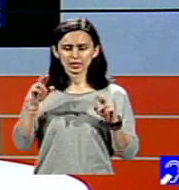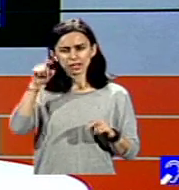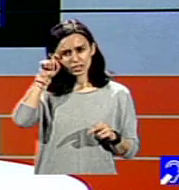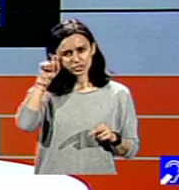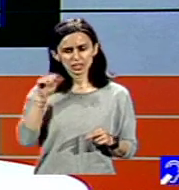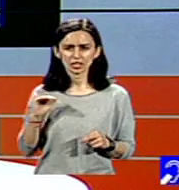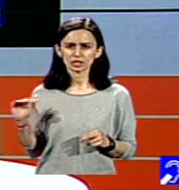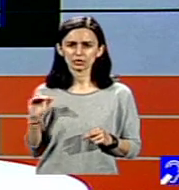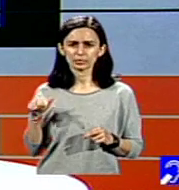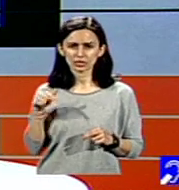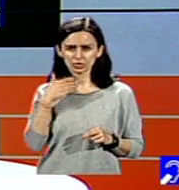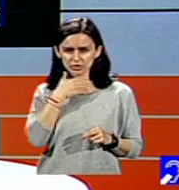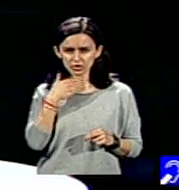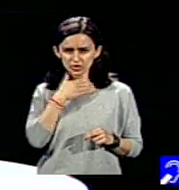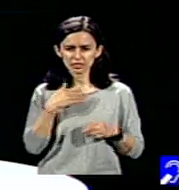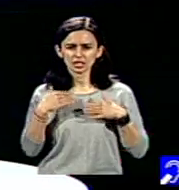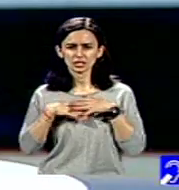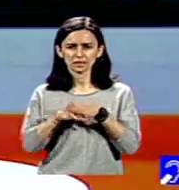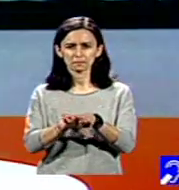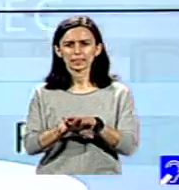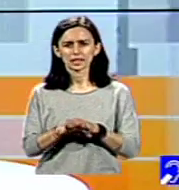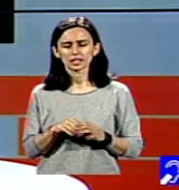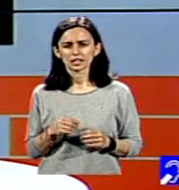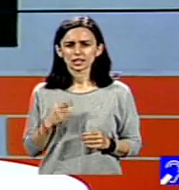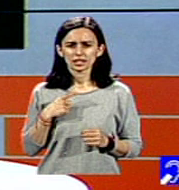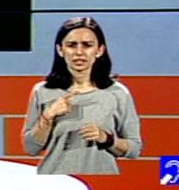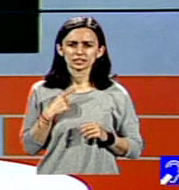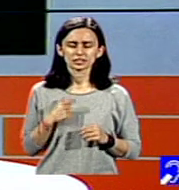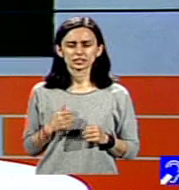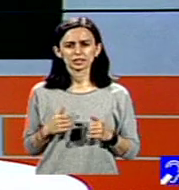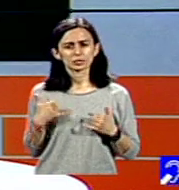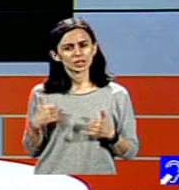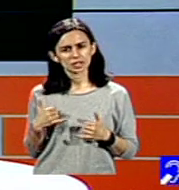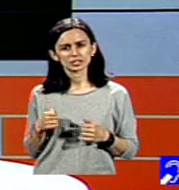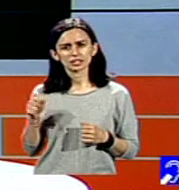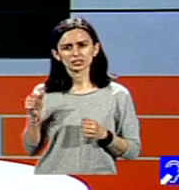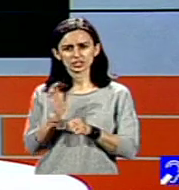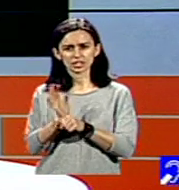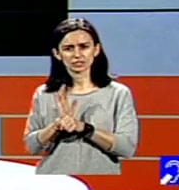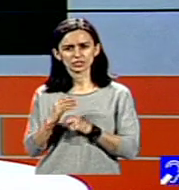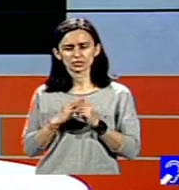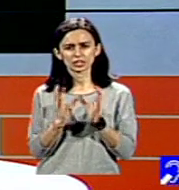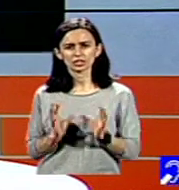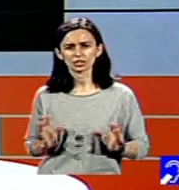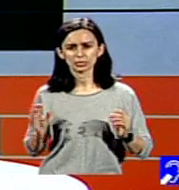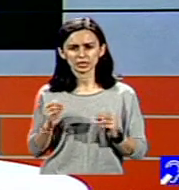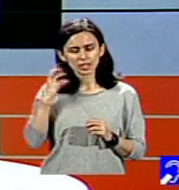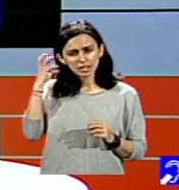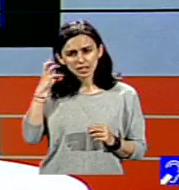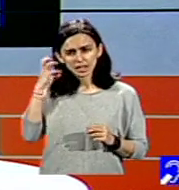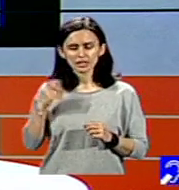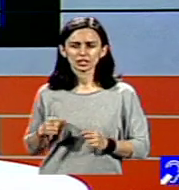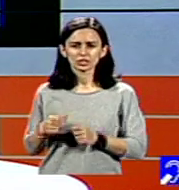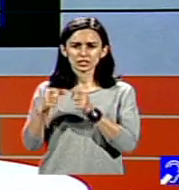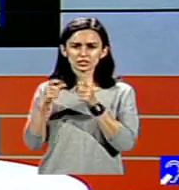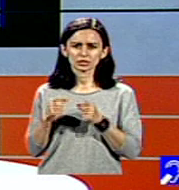copilor și în șansele lor de incluziune, ajungem astăzi ca inclusiv televiziunile din România și posturile de radio, instituțiile